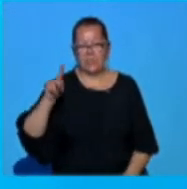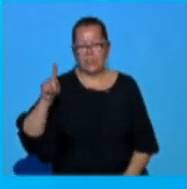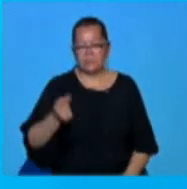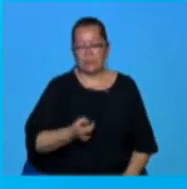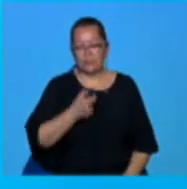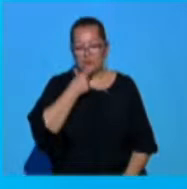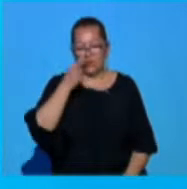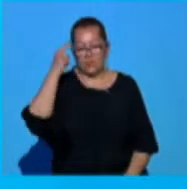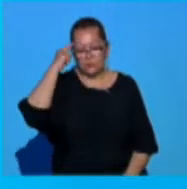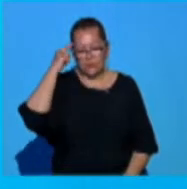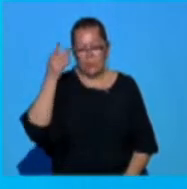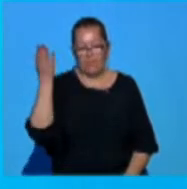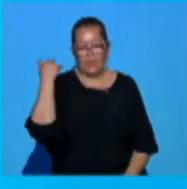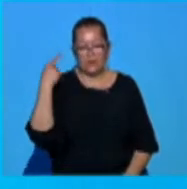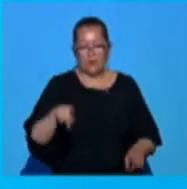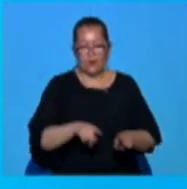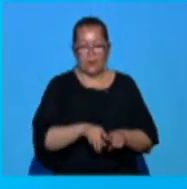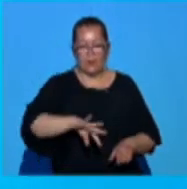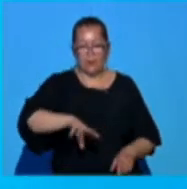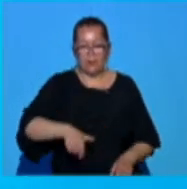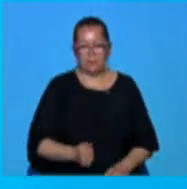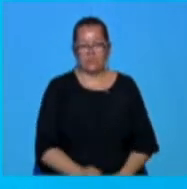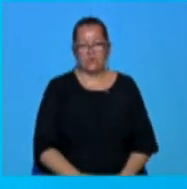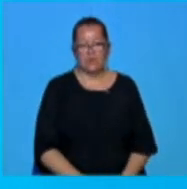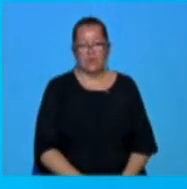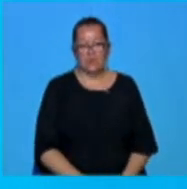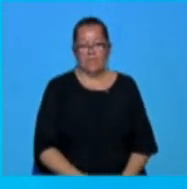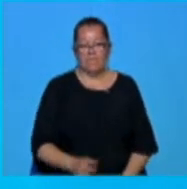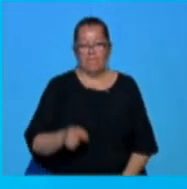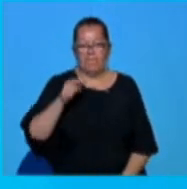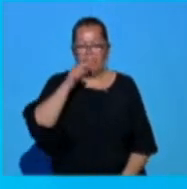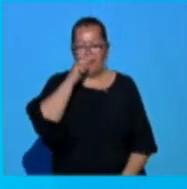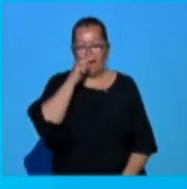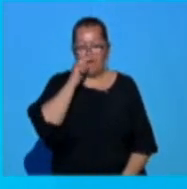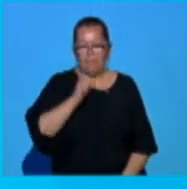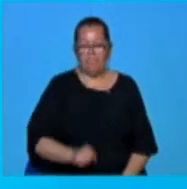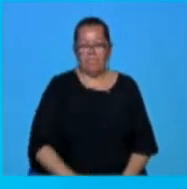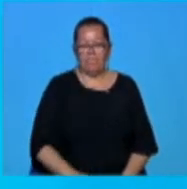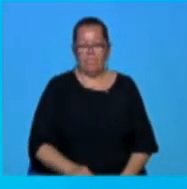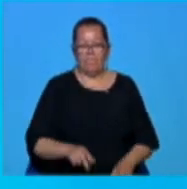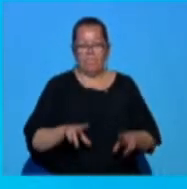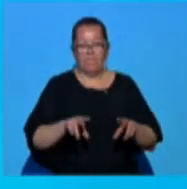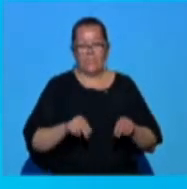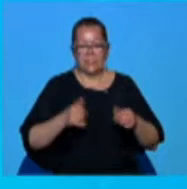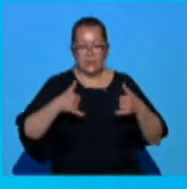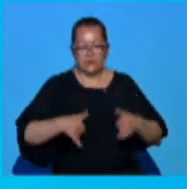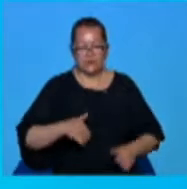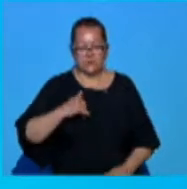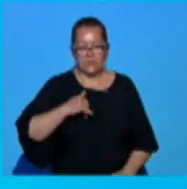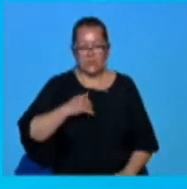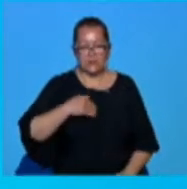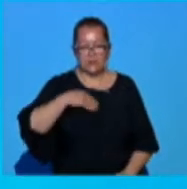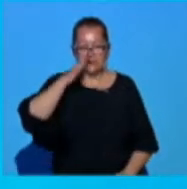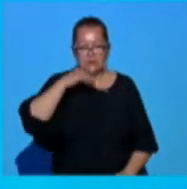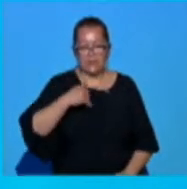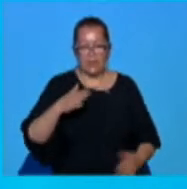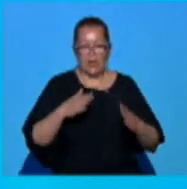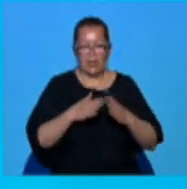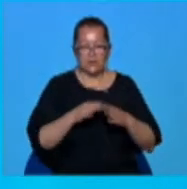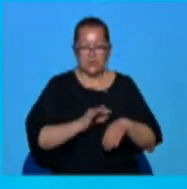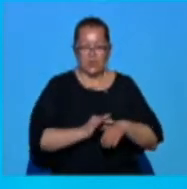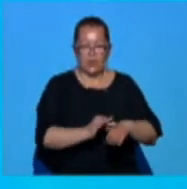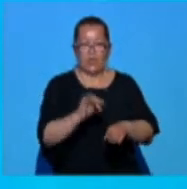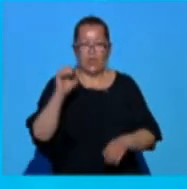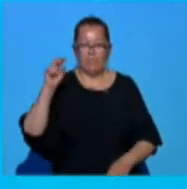cunoscut cu antecedente penale din Comuna Păsorită de Edil. Bărbatul a fost luat în cursul acestei zile de la domiciliu și a fost dus la